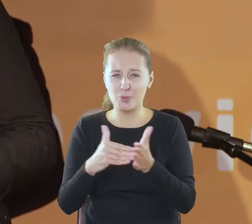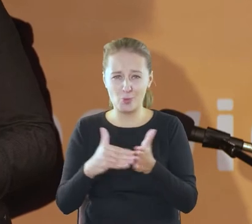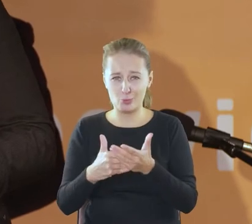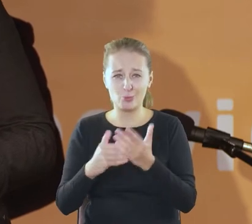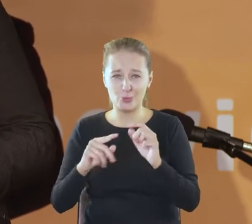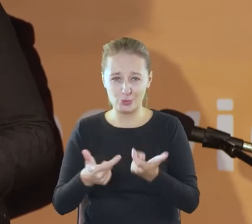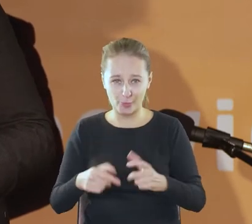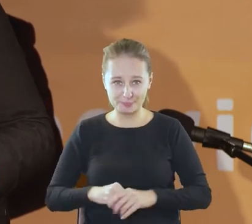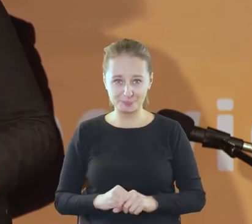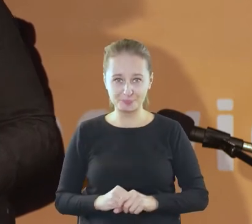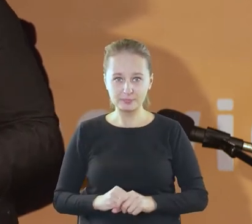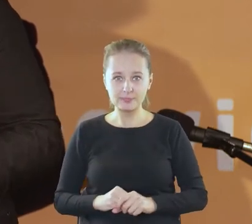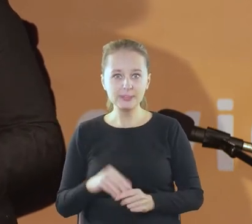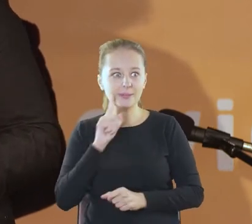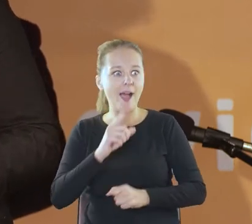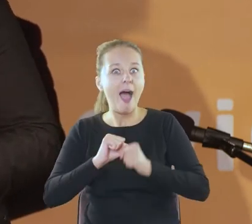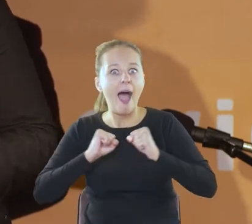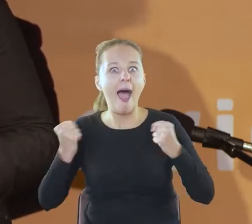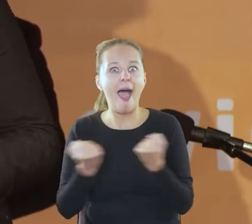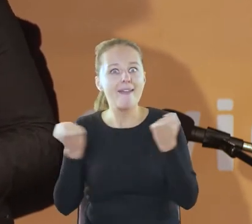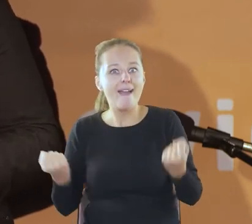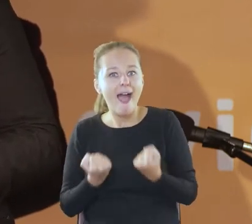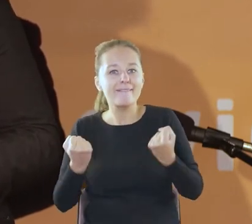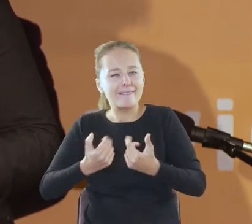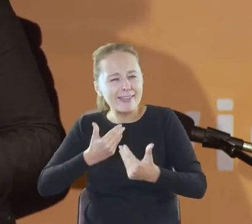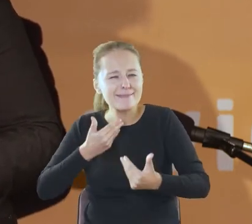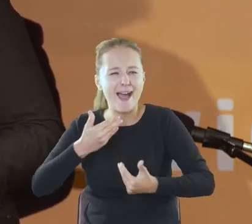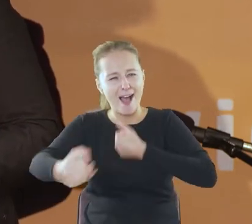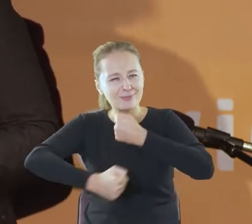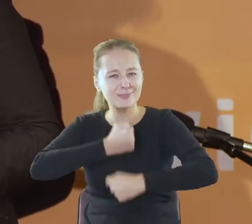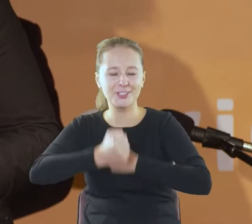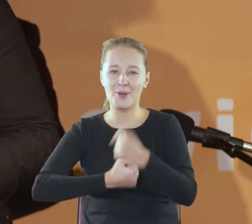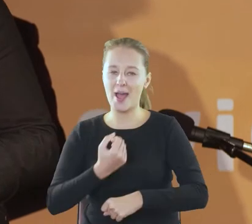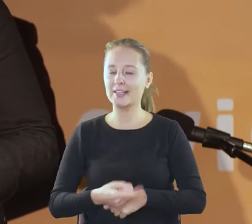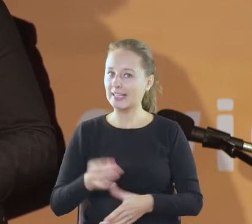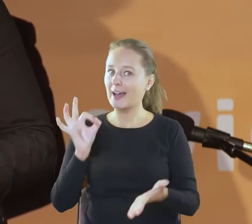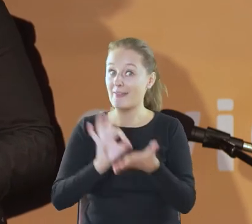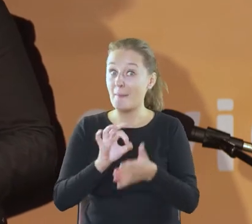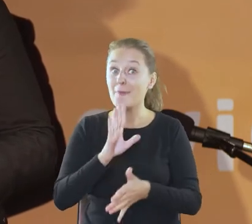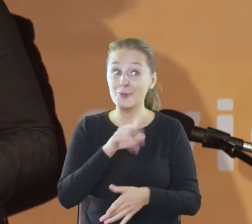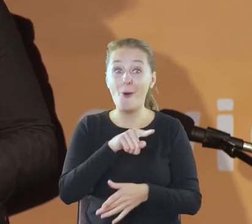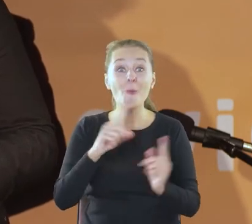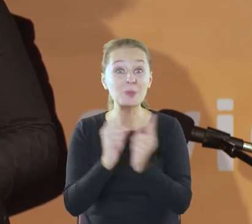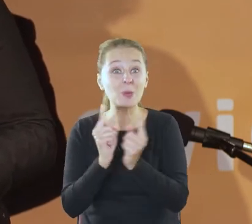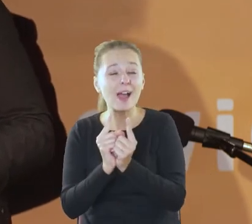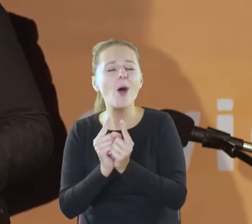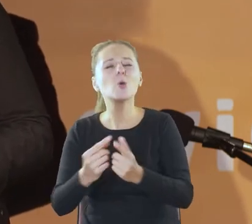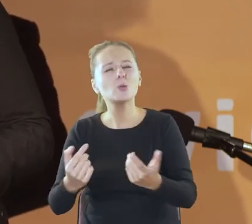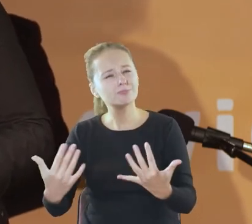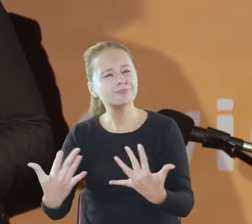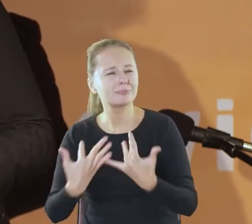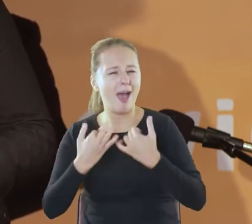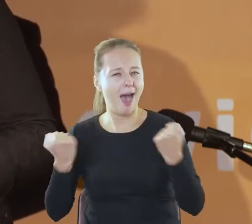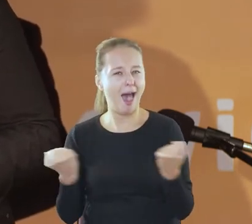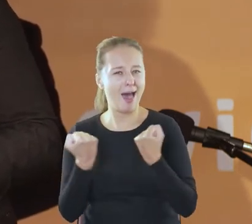takie energii i paliwa do dalszych działań. Na pewno takie spotkania dają dużo dobrej energii, ale